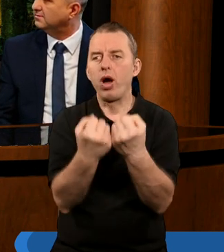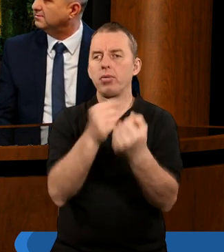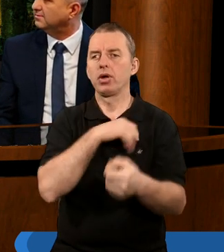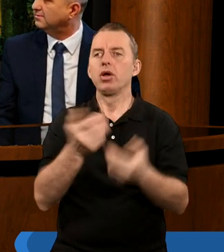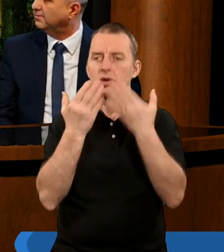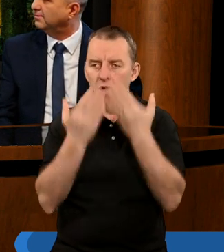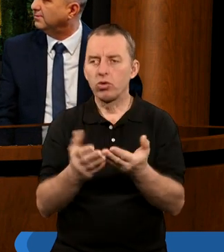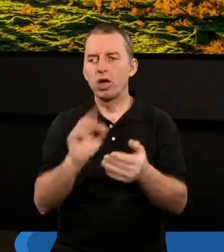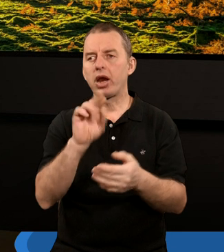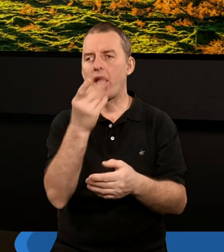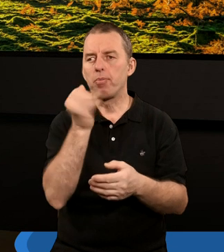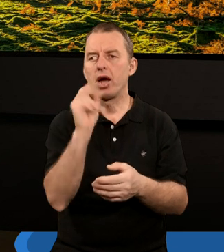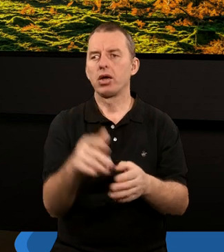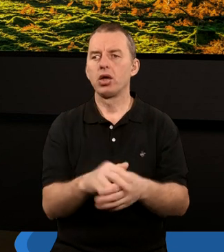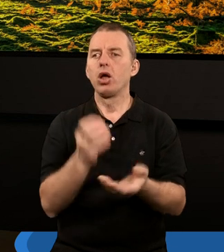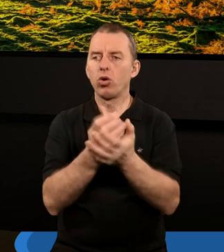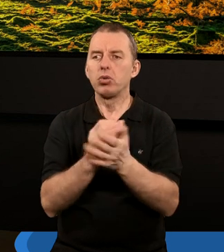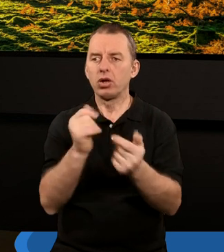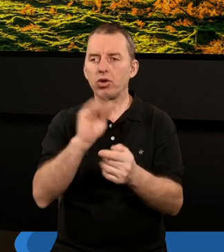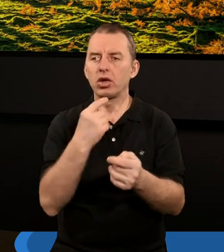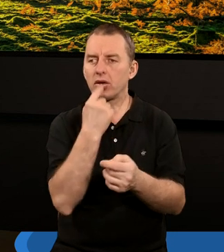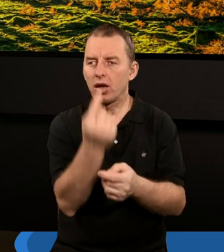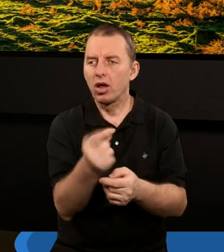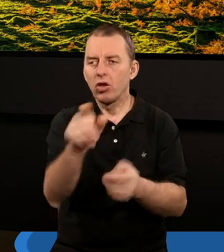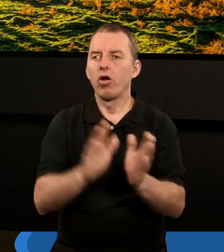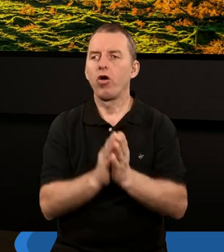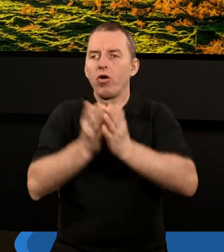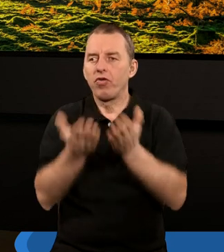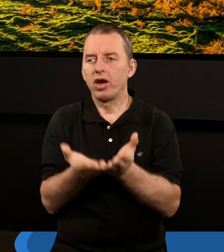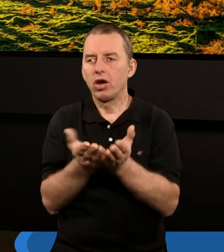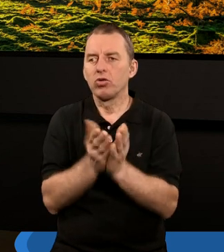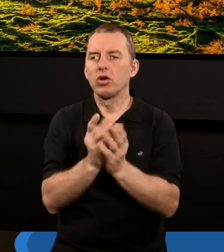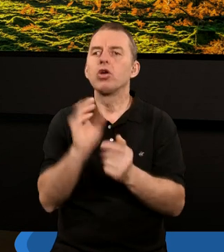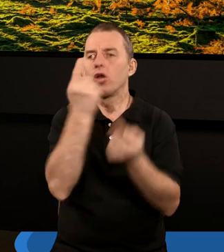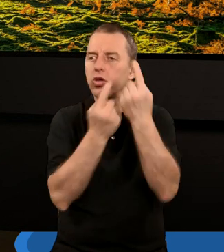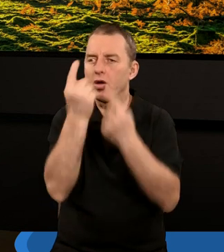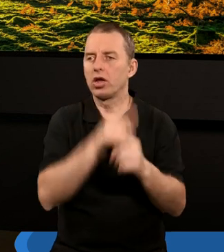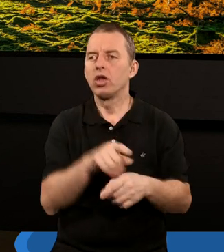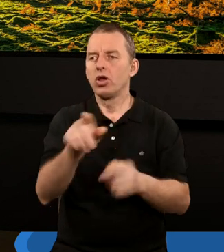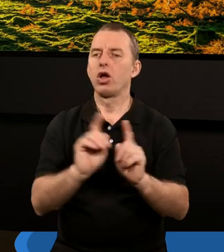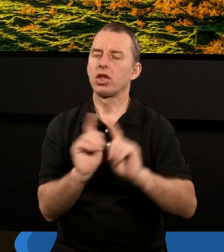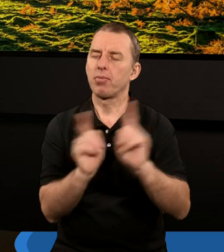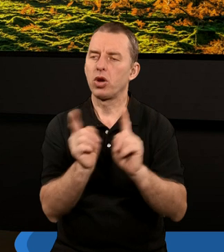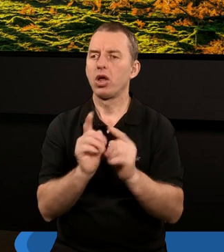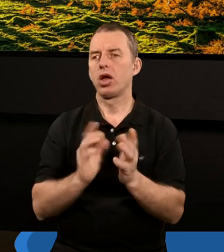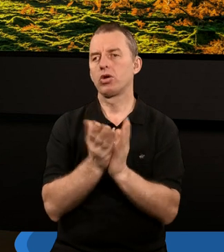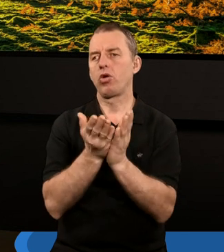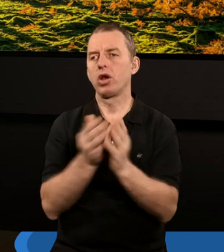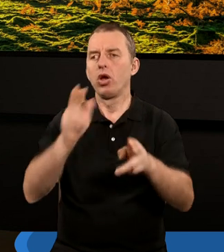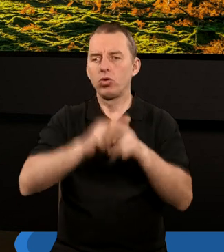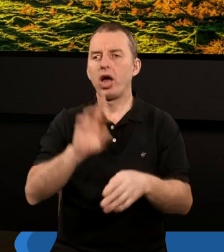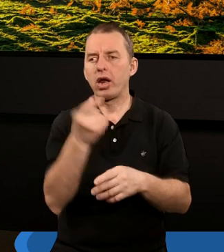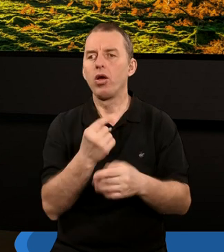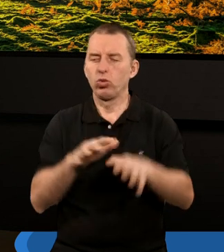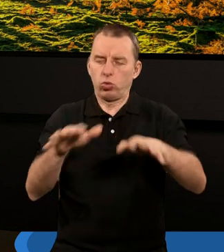Dziękuję Remku. Kuba, chciałbym jeszcze zapytać o tą otwartą książeczkę. Jak sądzisz, co symbolizuje ta otwarta książeczka? Tutaj